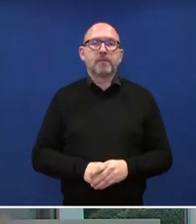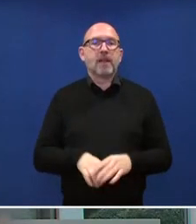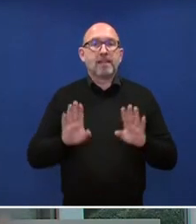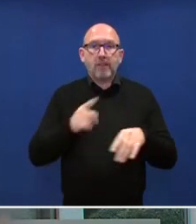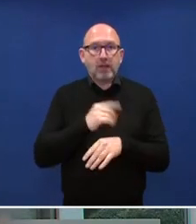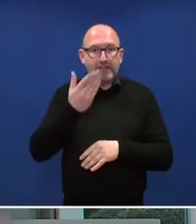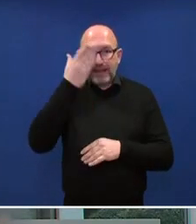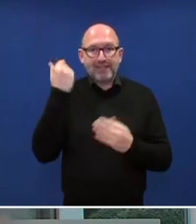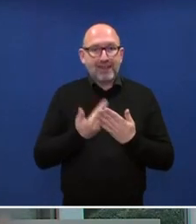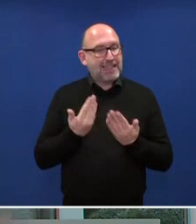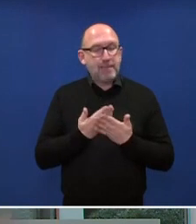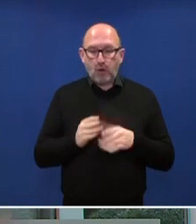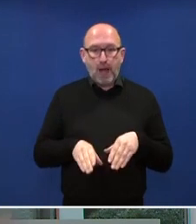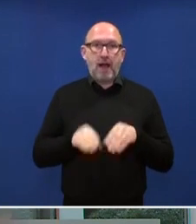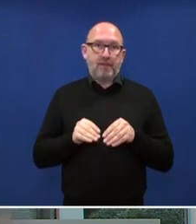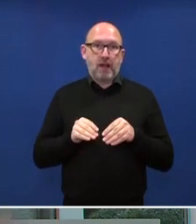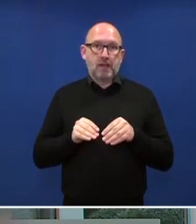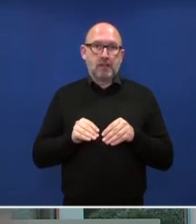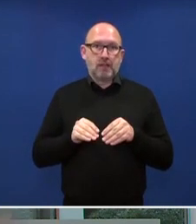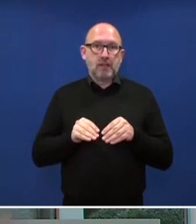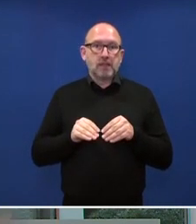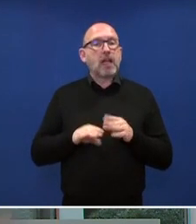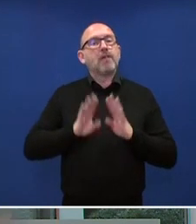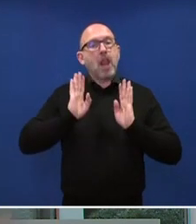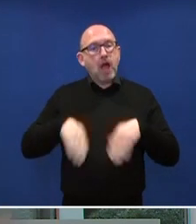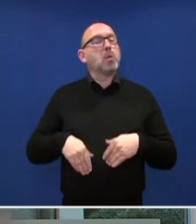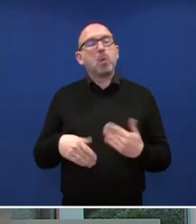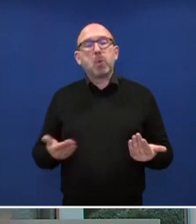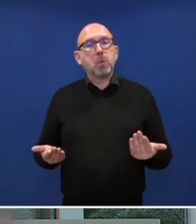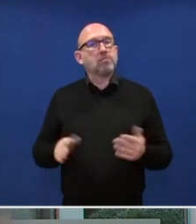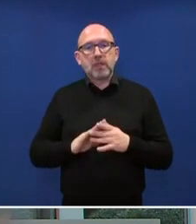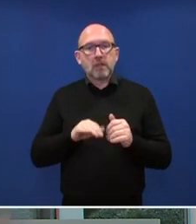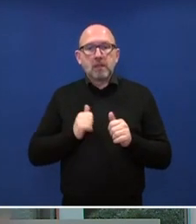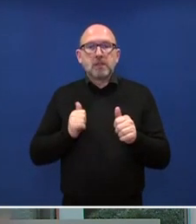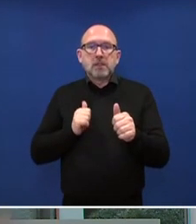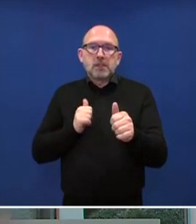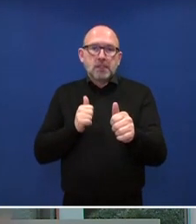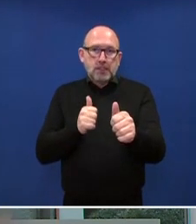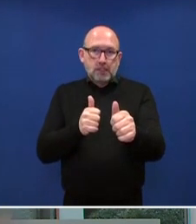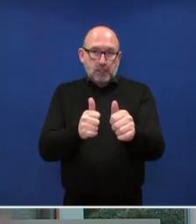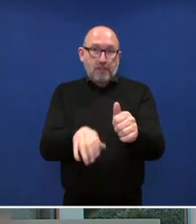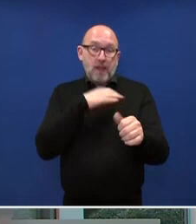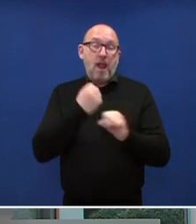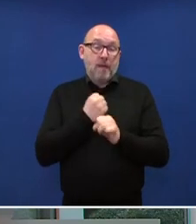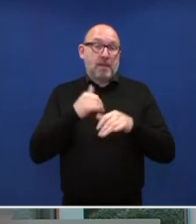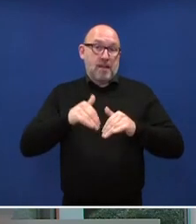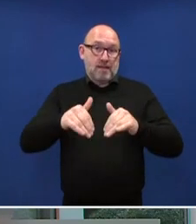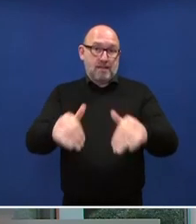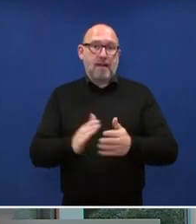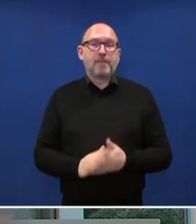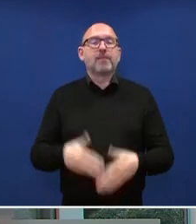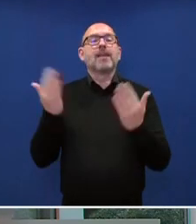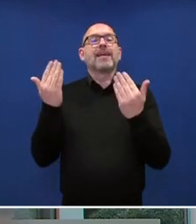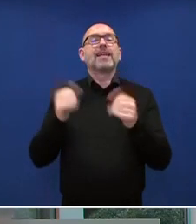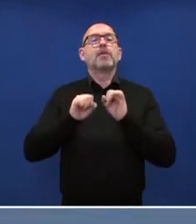immer noch am Beginn. Wir dürfen da in unseren Bemühungen nicht nachlassen und haben noch eine ganze Menge Arbeit vor uns. Das Klimaschutzgesetz gibt den